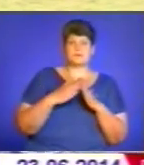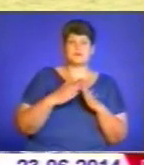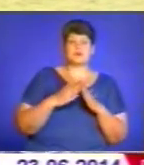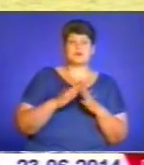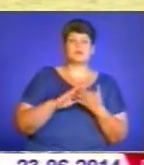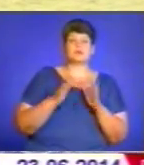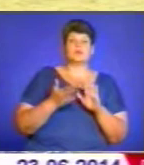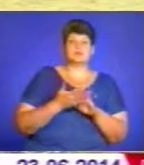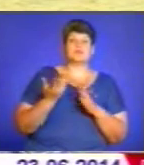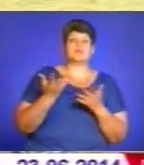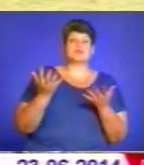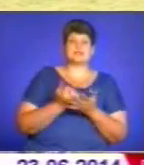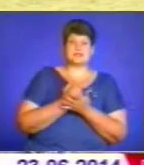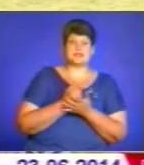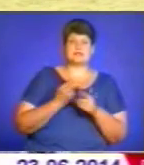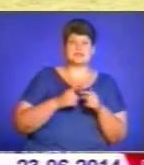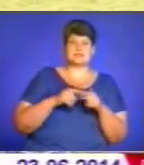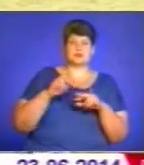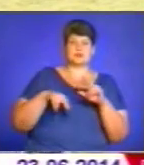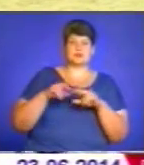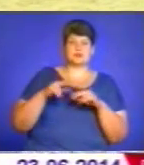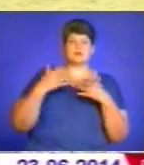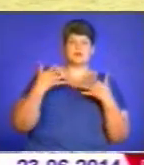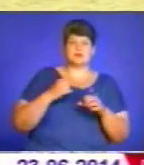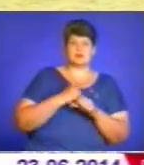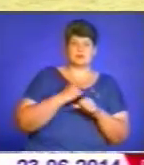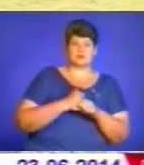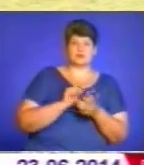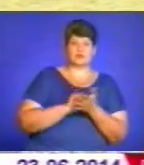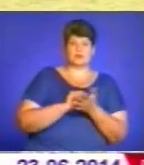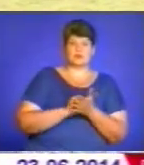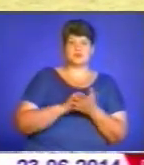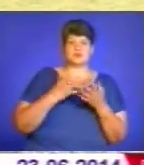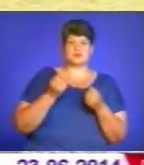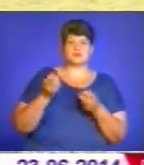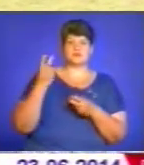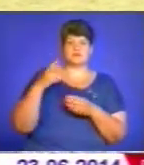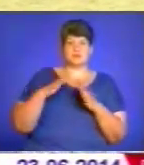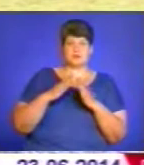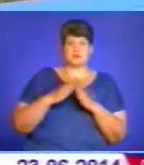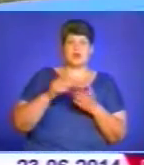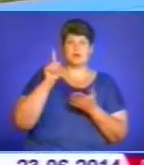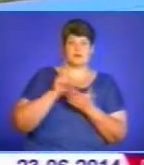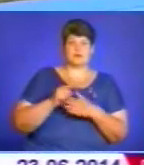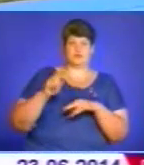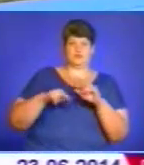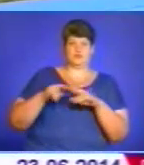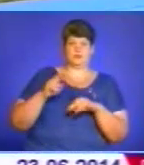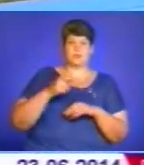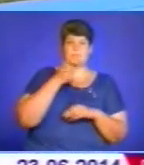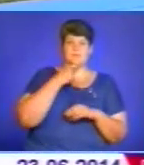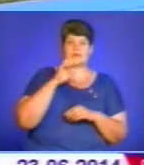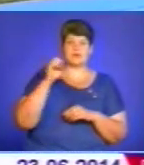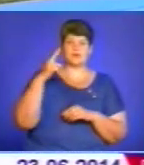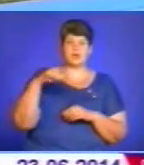Компроміс, який вони знайшли, просто забудівник, вже виробив всю документацію, як він говорить, крім цього будинку ще на два будинки. Він кажу, я мушу їх будувати. Пан Едуард живе